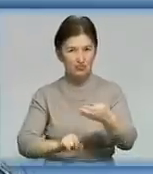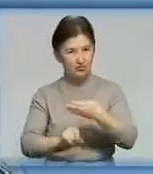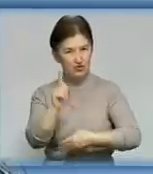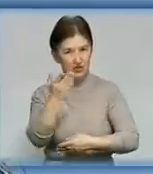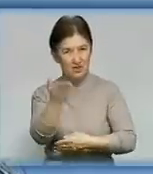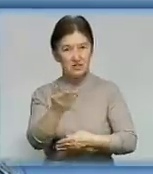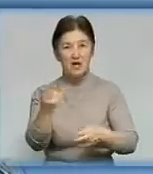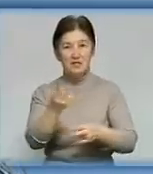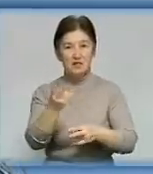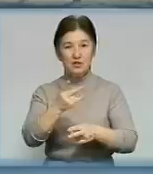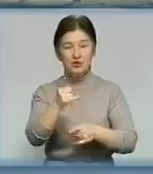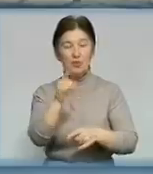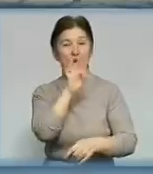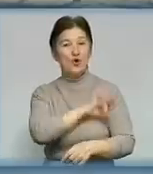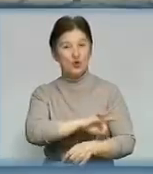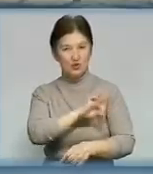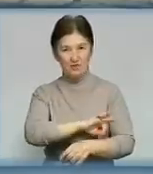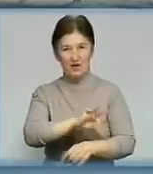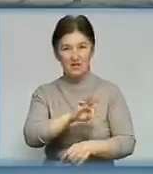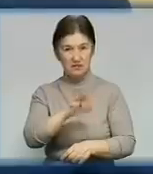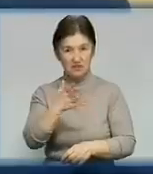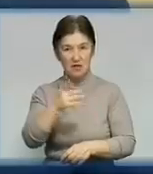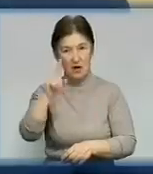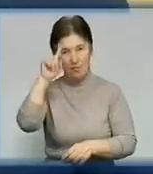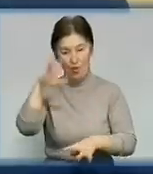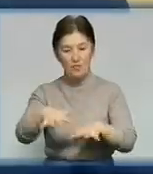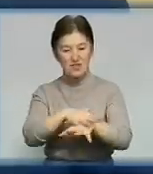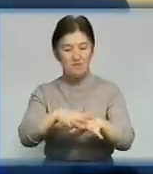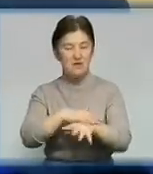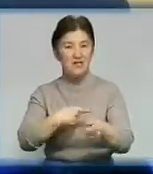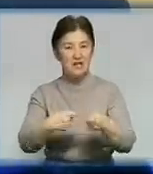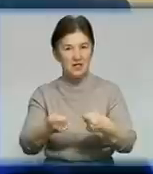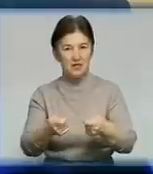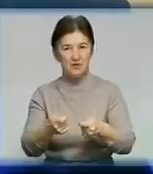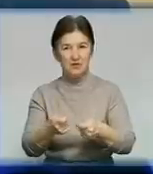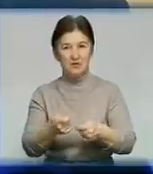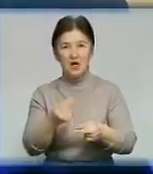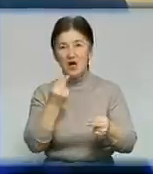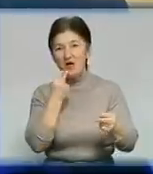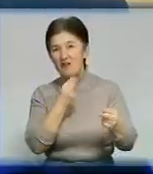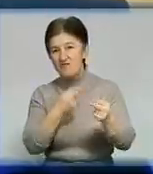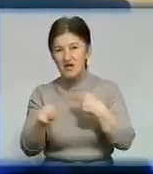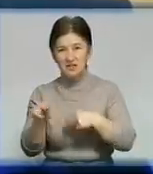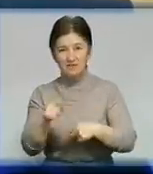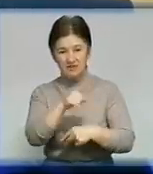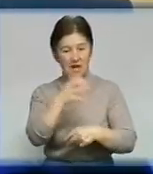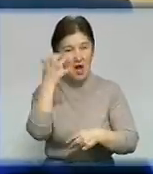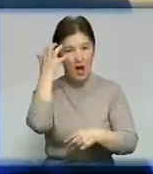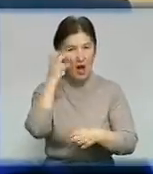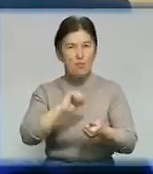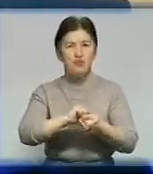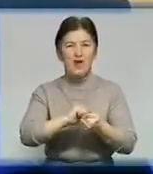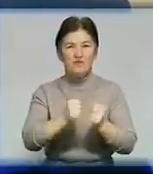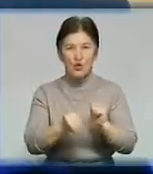щоб бури-паливо користувалися попитом на ринку. Найбільш економічно ефективний варіант використання бурого гіллю – це